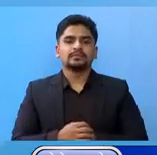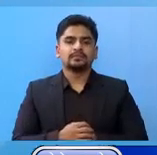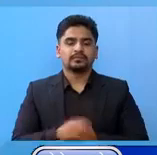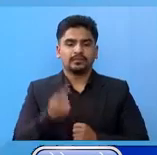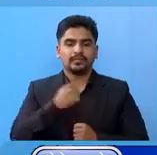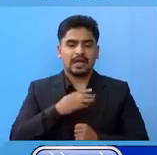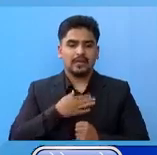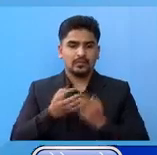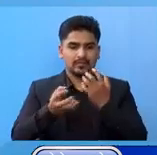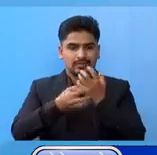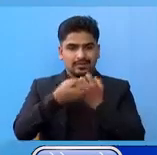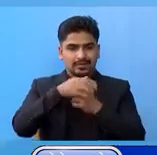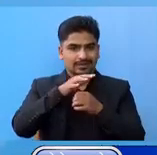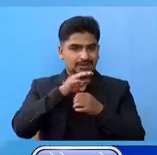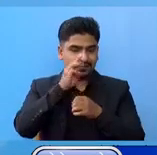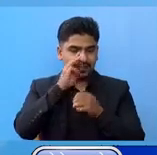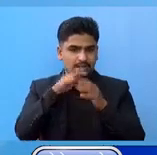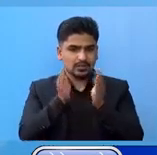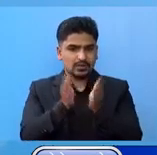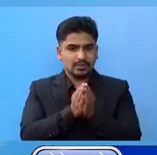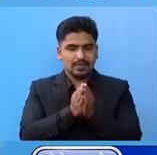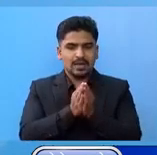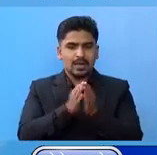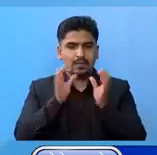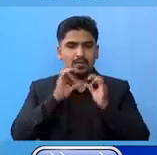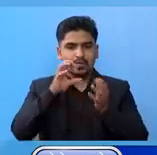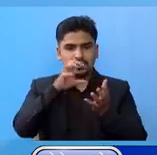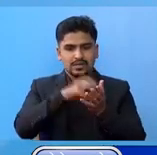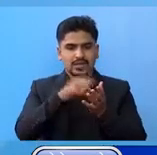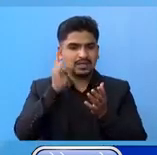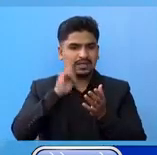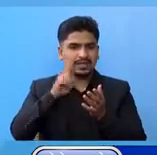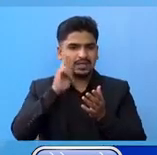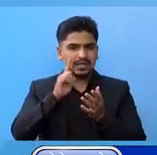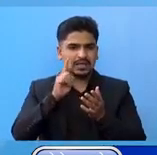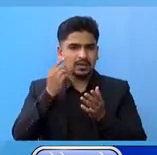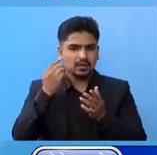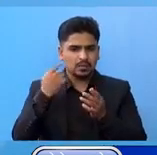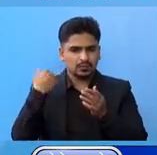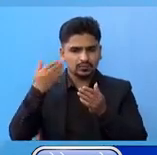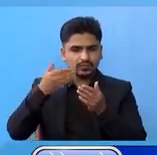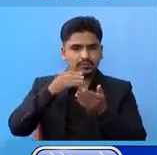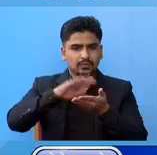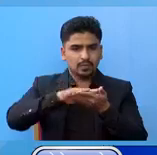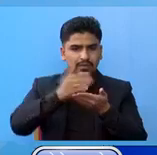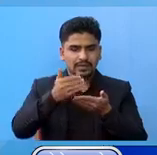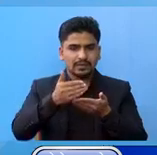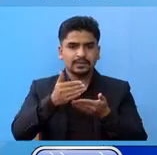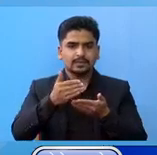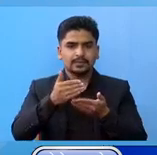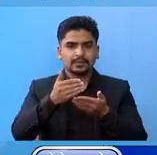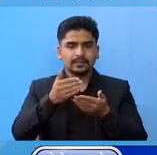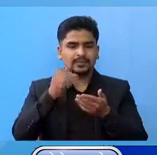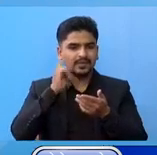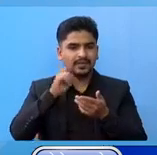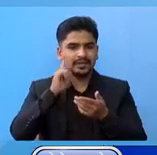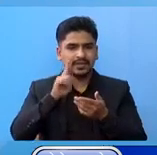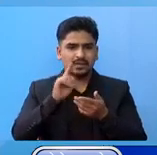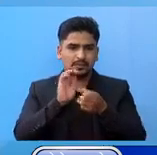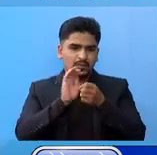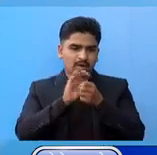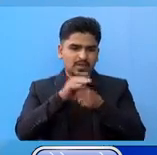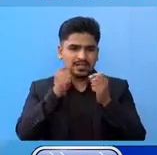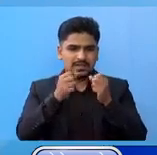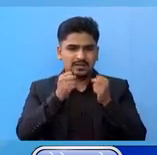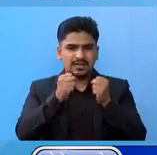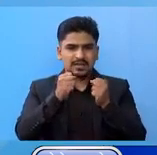हामरो देश मा जम्मा ल्याब को छेमता प्रती दिन पचिलो महिना को प्रती दिन अधिक्तम